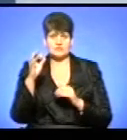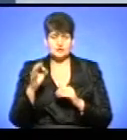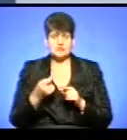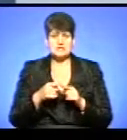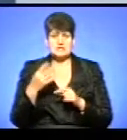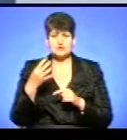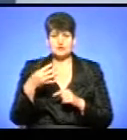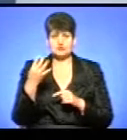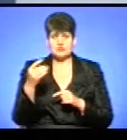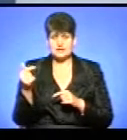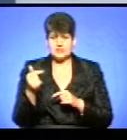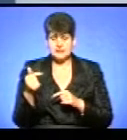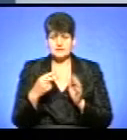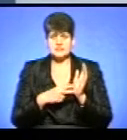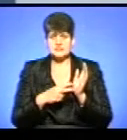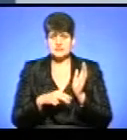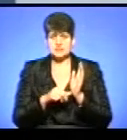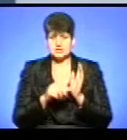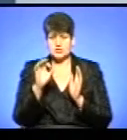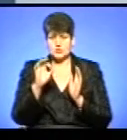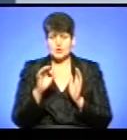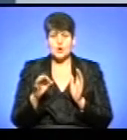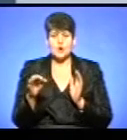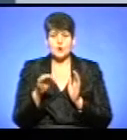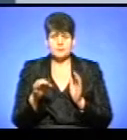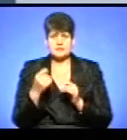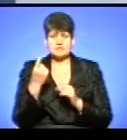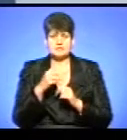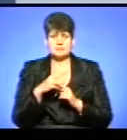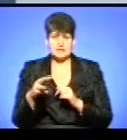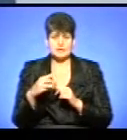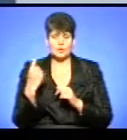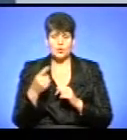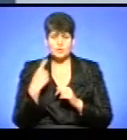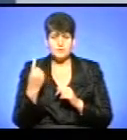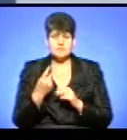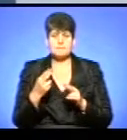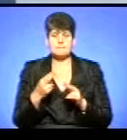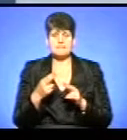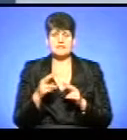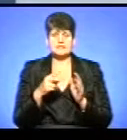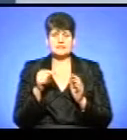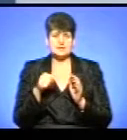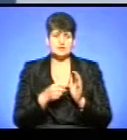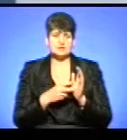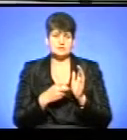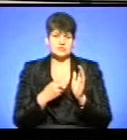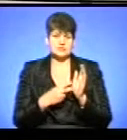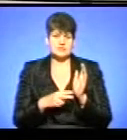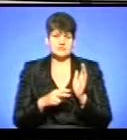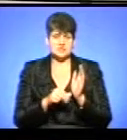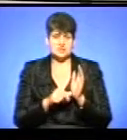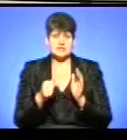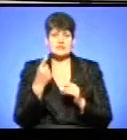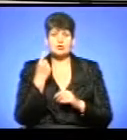44 гривні і 76 копійок за метр кубічний без лічильника і 1776 гривень за